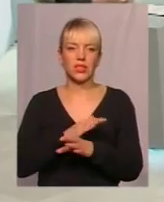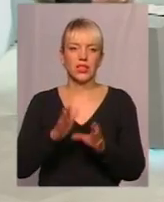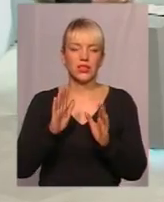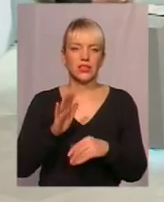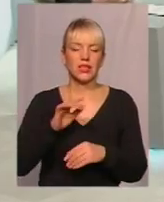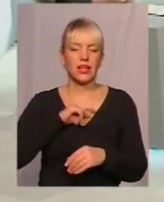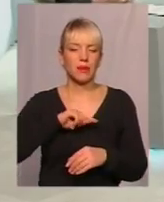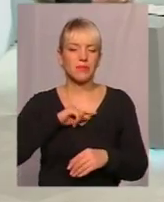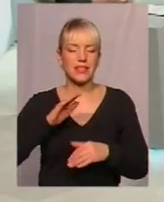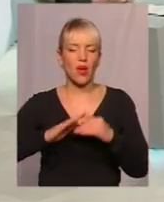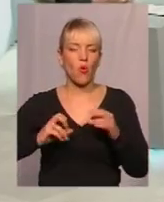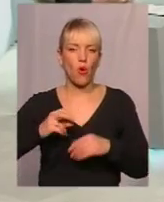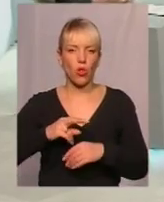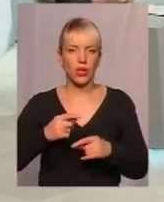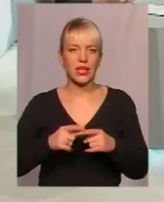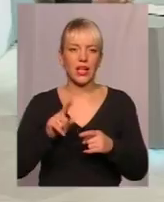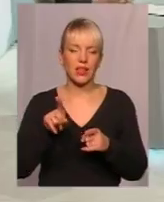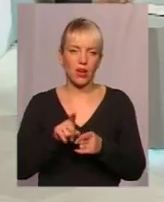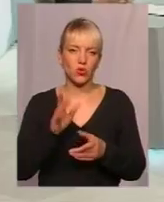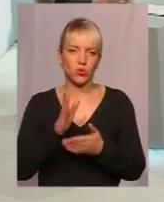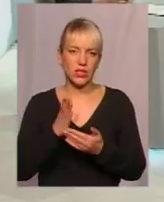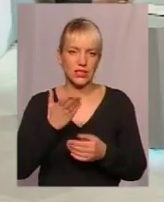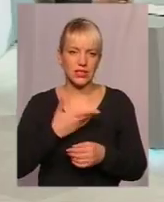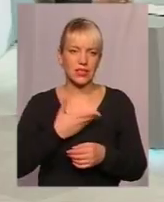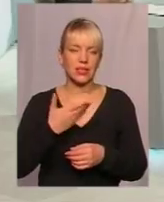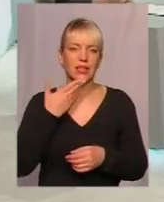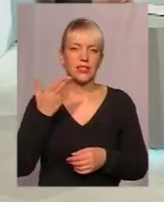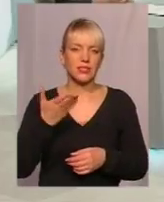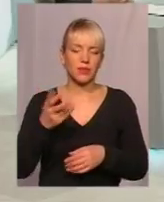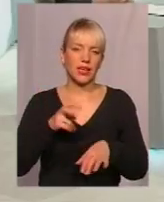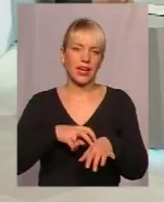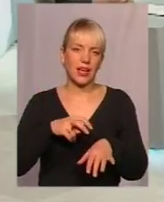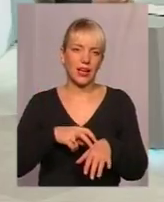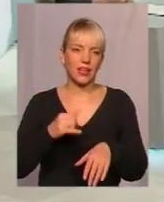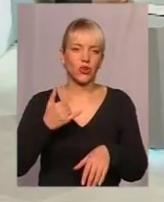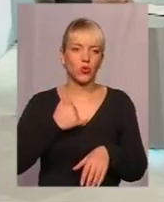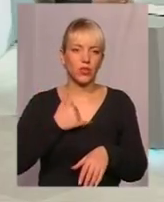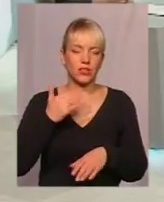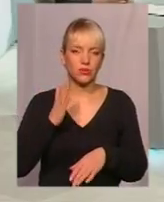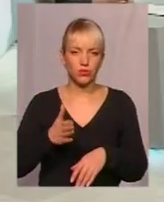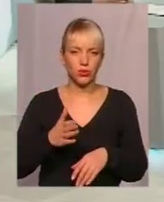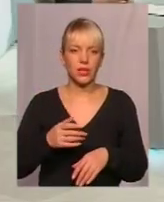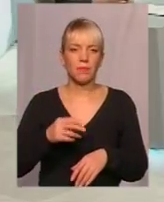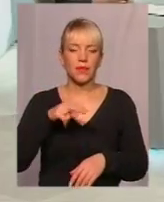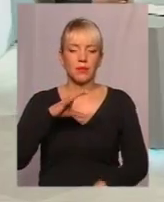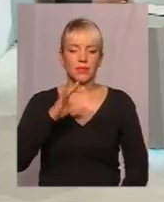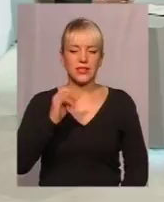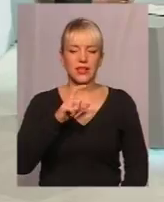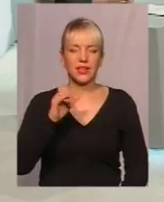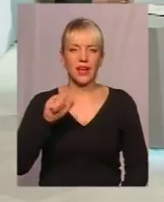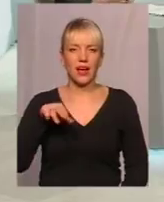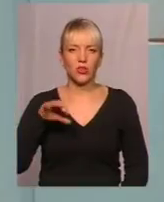психологи, психотерапевти. У нас також запрошені є спікери-лікарі. У нас буде психіатр також